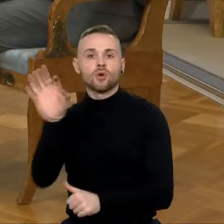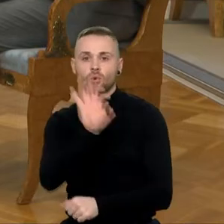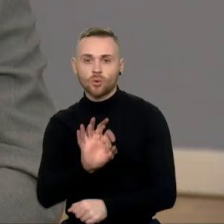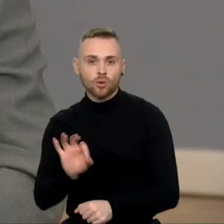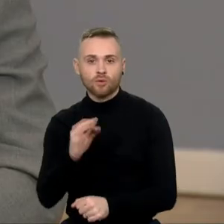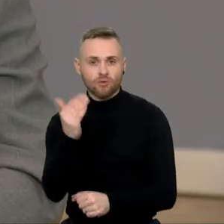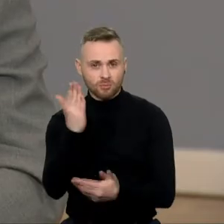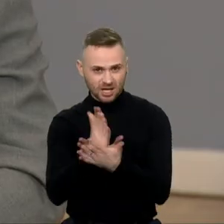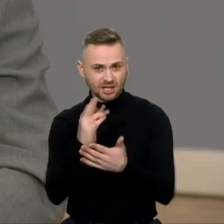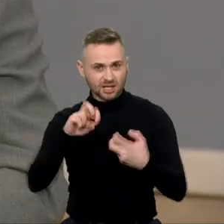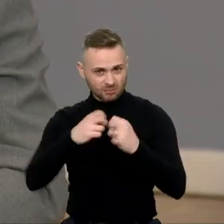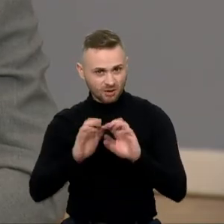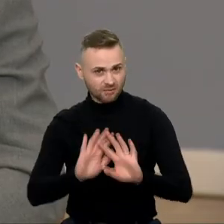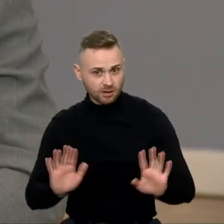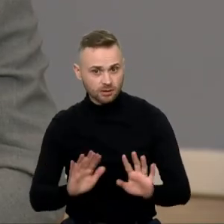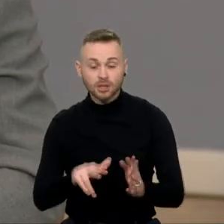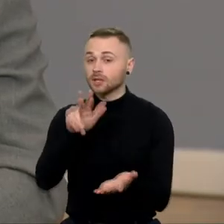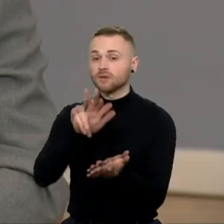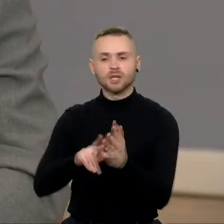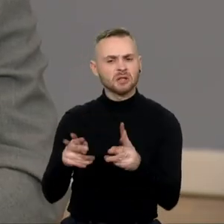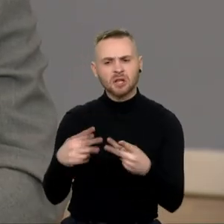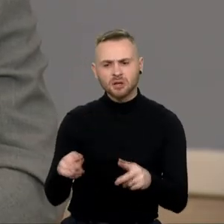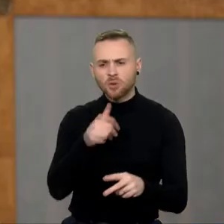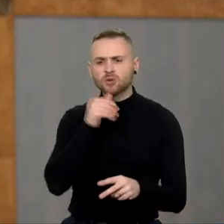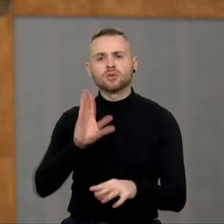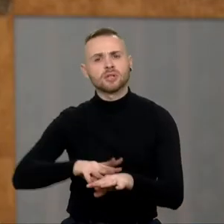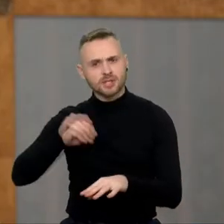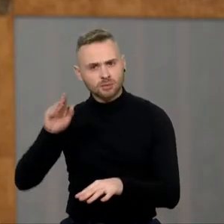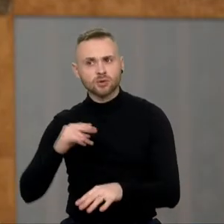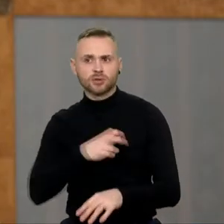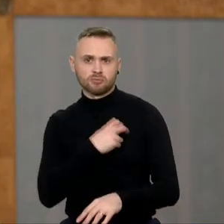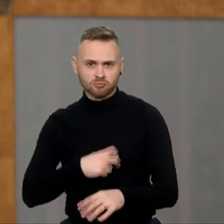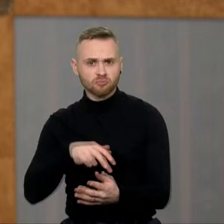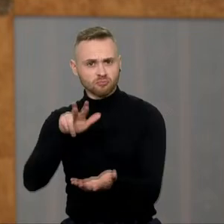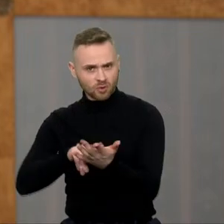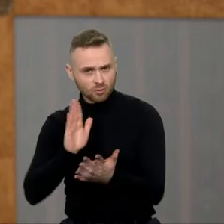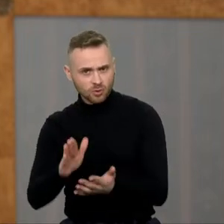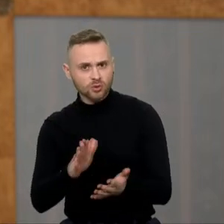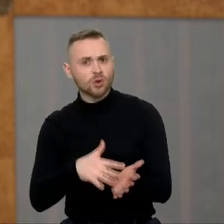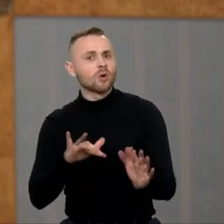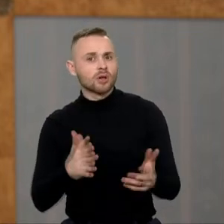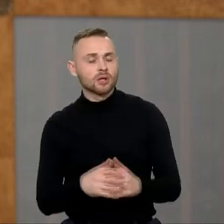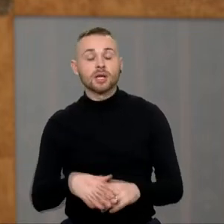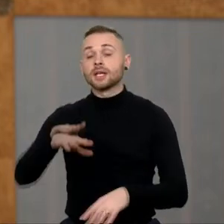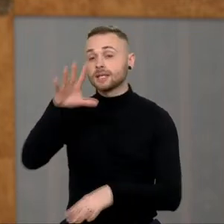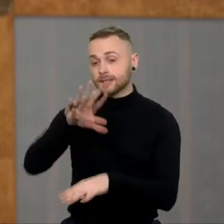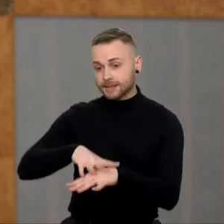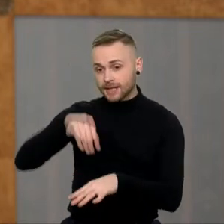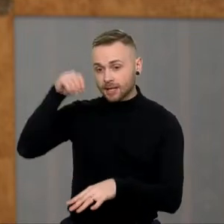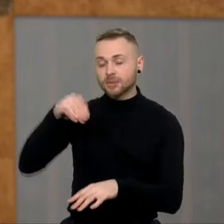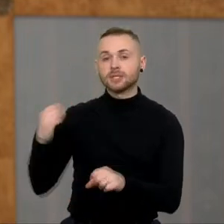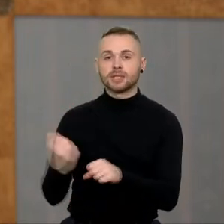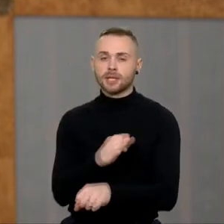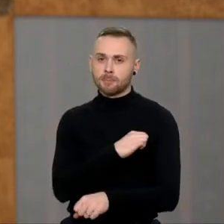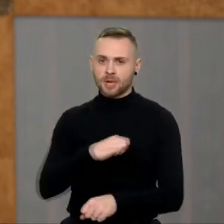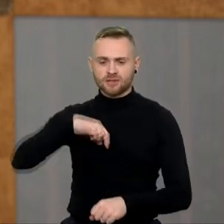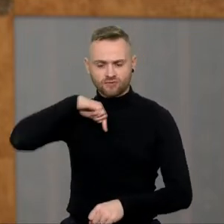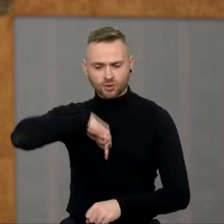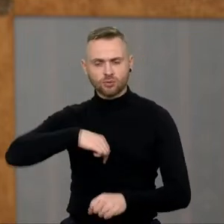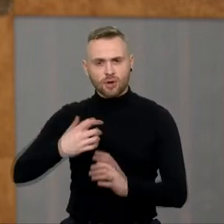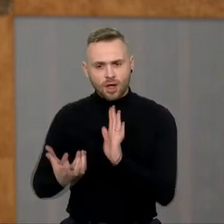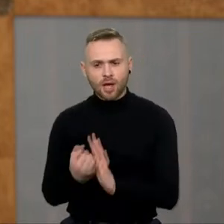pagrindinė tema. Tvirtinti nereikėtų, tai jeigu Seimas kada nors ryšis ir... Tai aš manau, kad tiesiog Seimas turi atrasti savie drąsos, nes